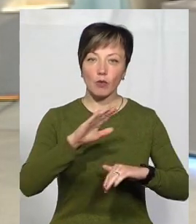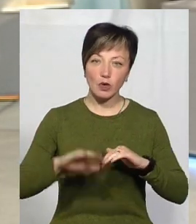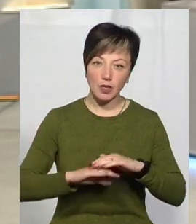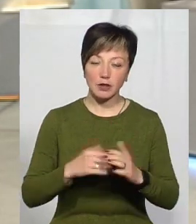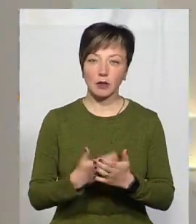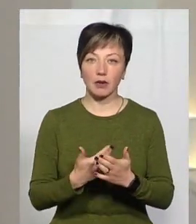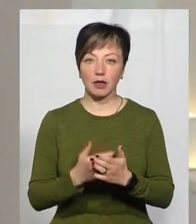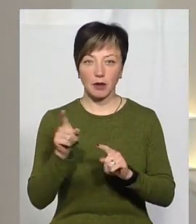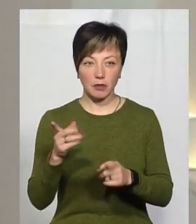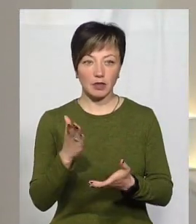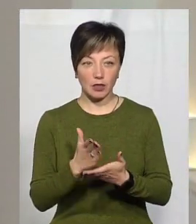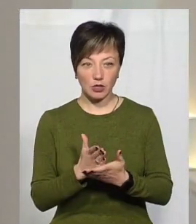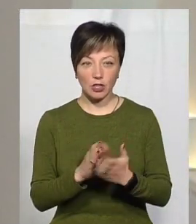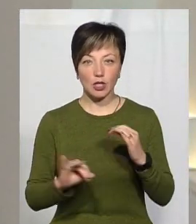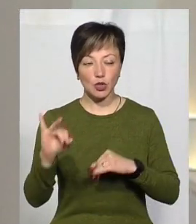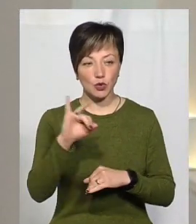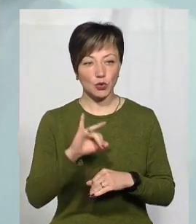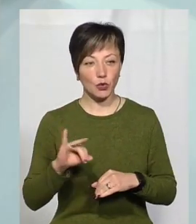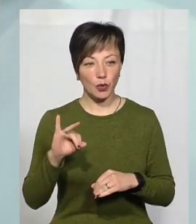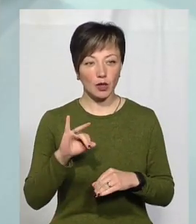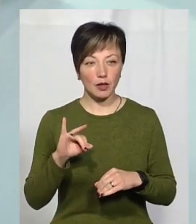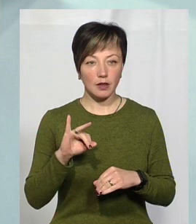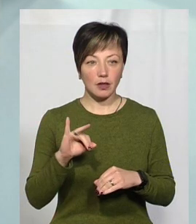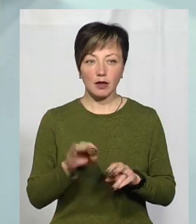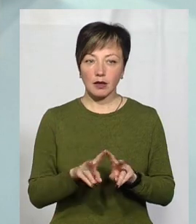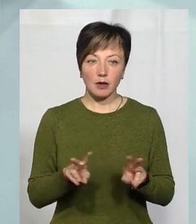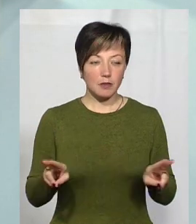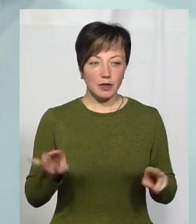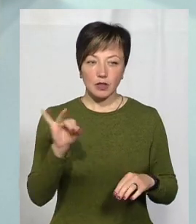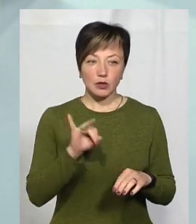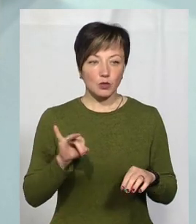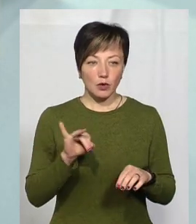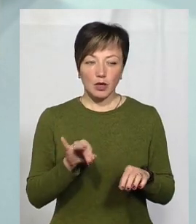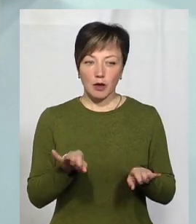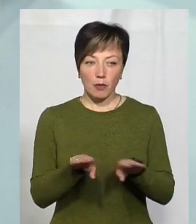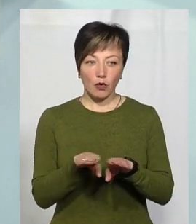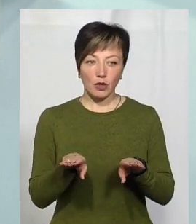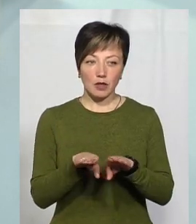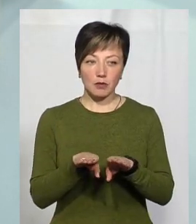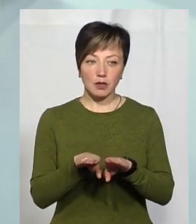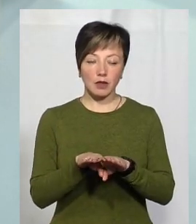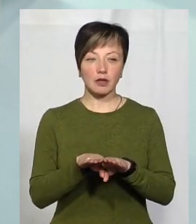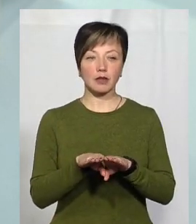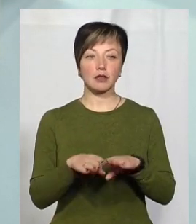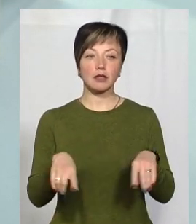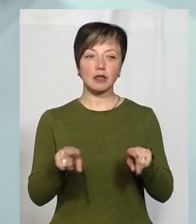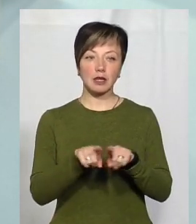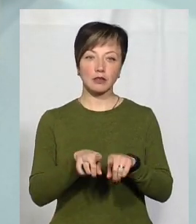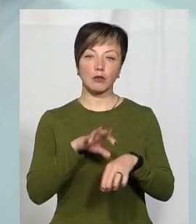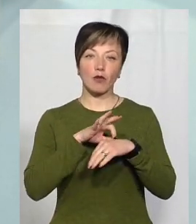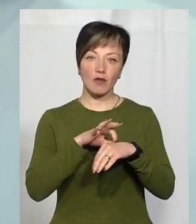-Подільського, наприклад. Там теж історія. Там теж історія подібна. Так. Теж проведені